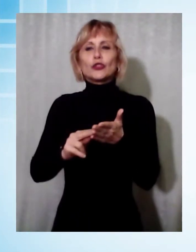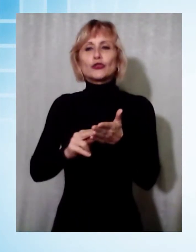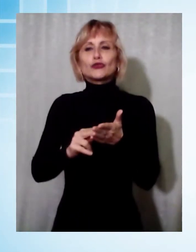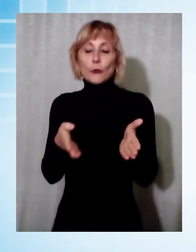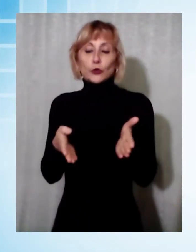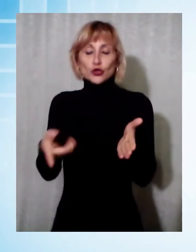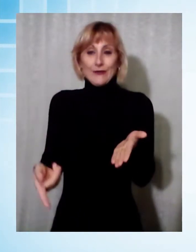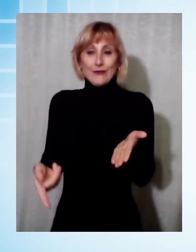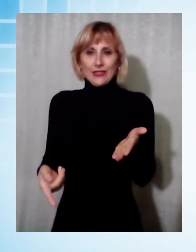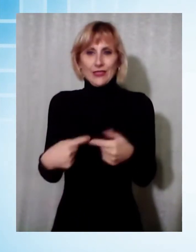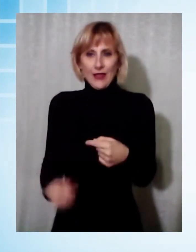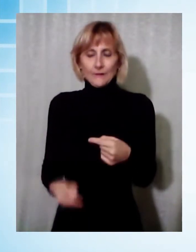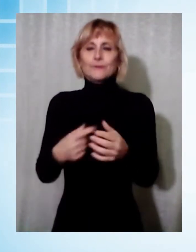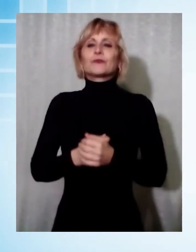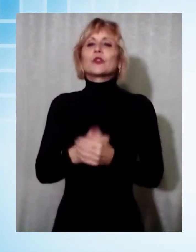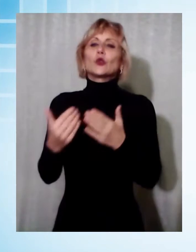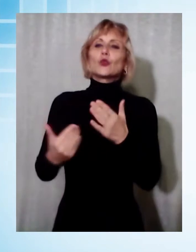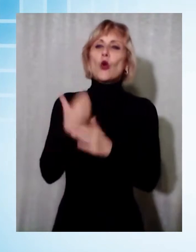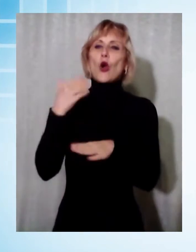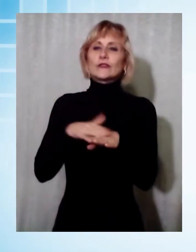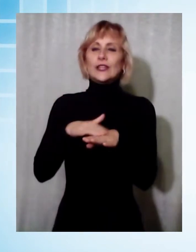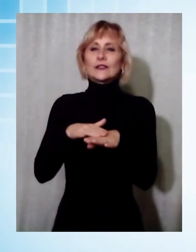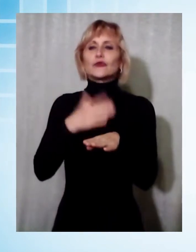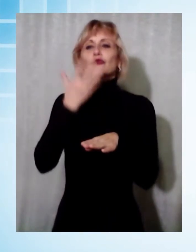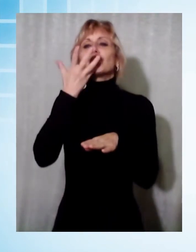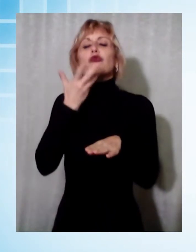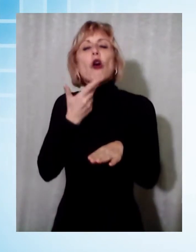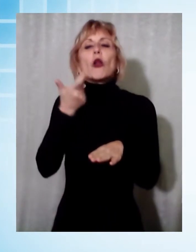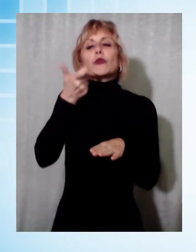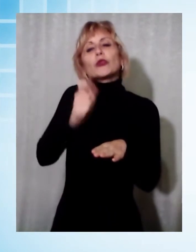il nuovo servizio voluto per dare risposte alla comunità.